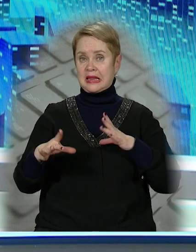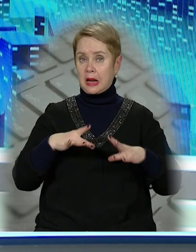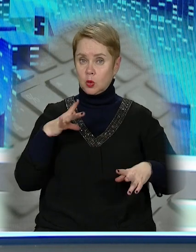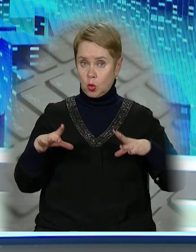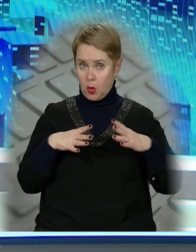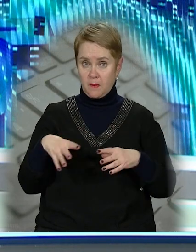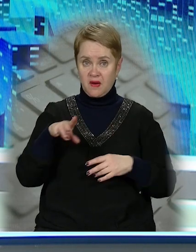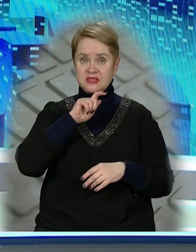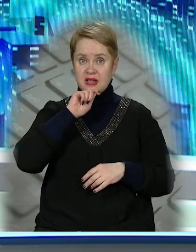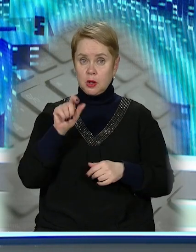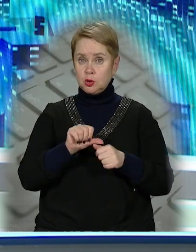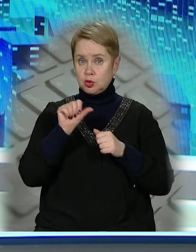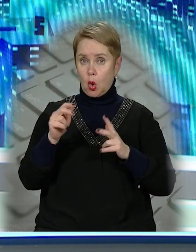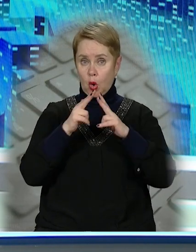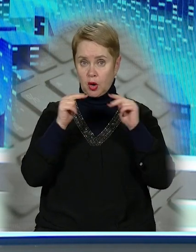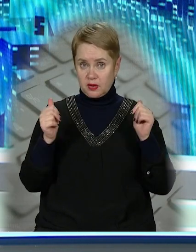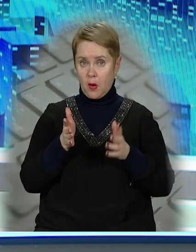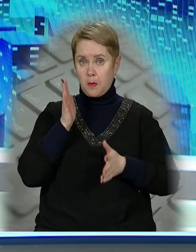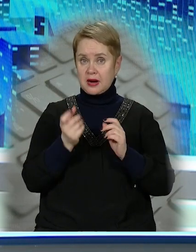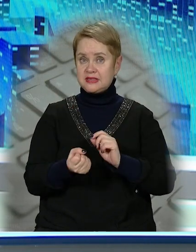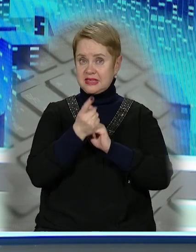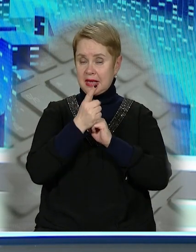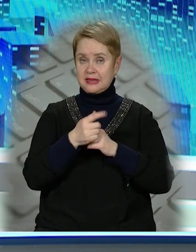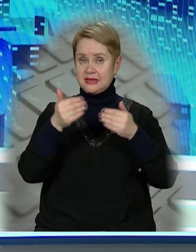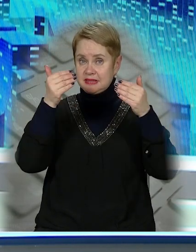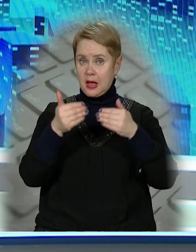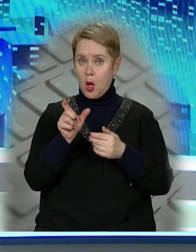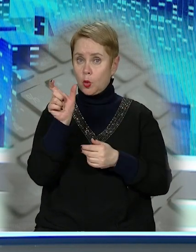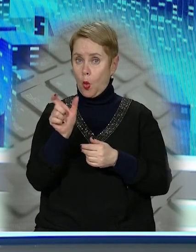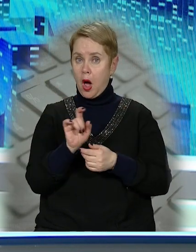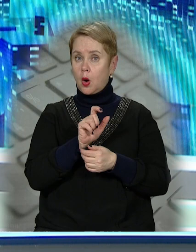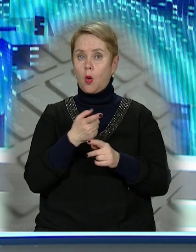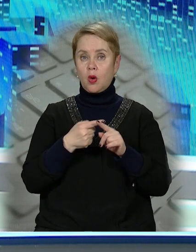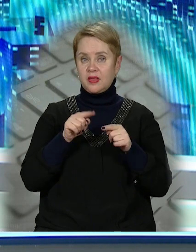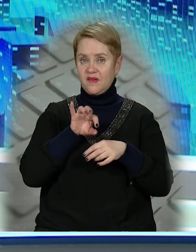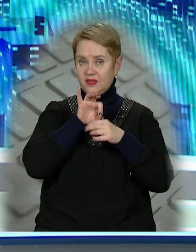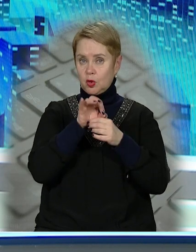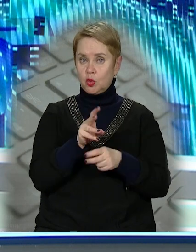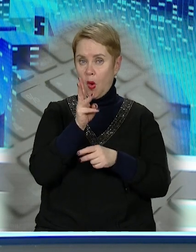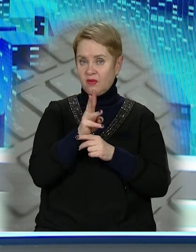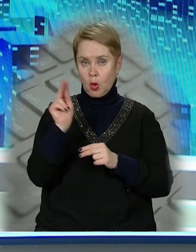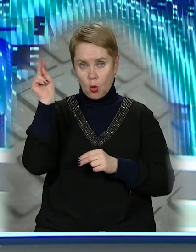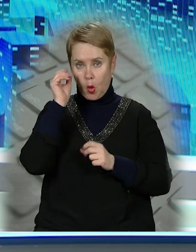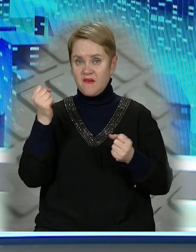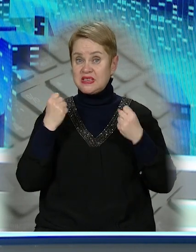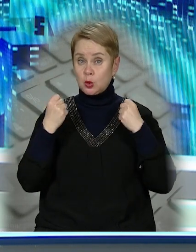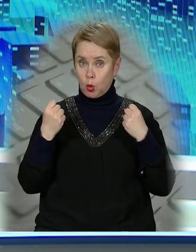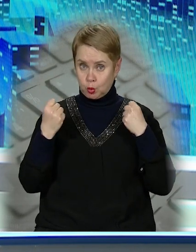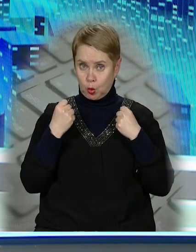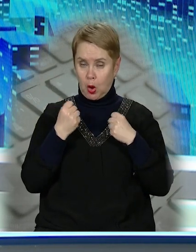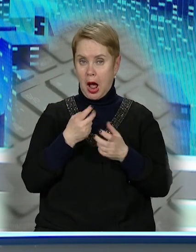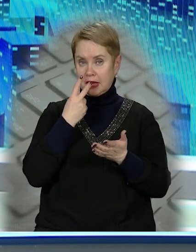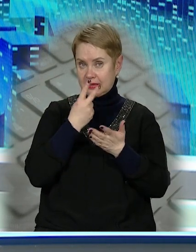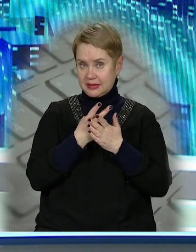тренуватися. По всій країні, зокрема і у Дніпрі, у парках з'являються стенди з QR-кодами, які ведуть до відеоуроків фізкультури.